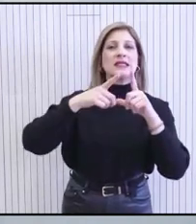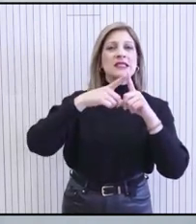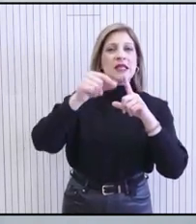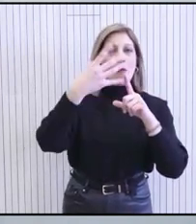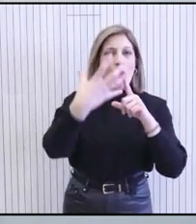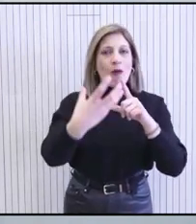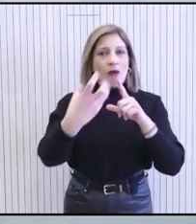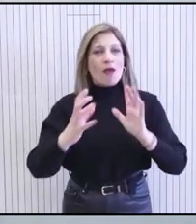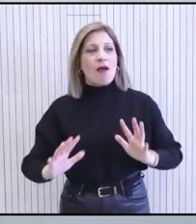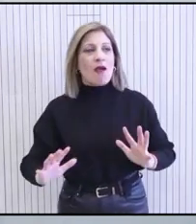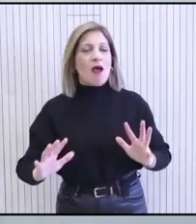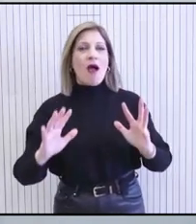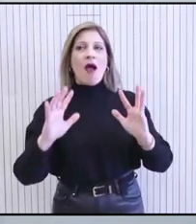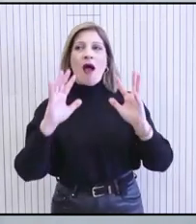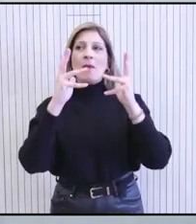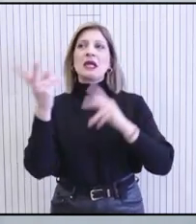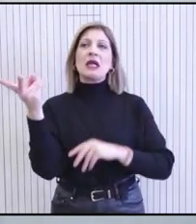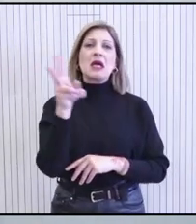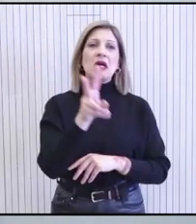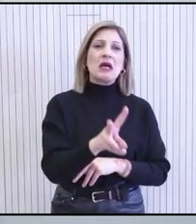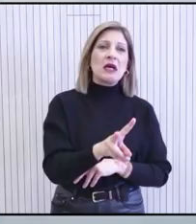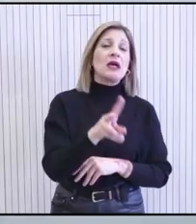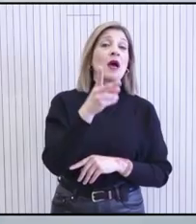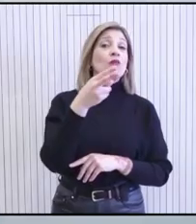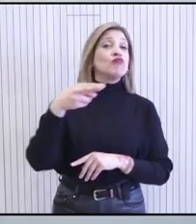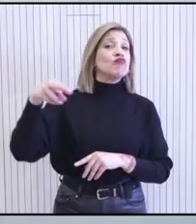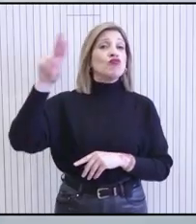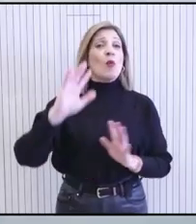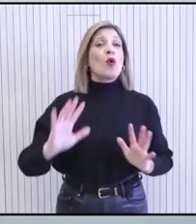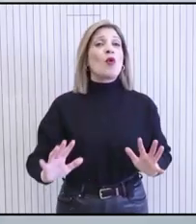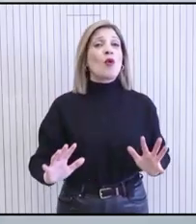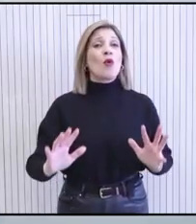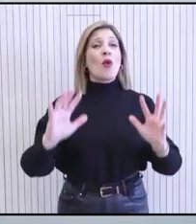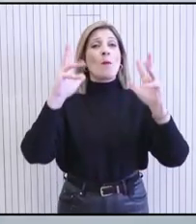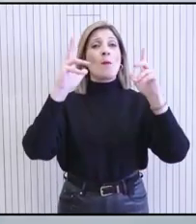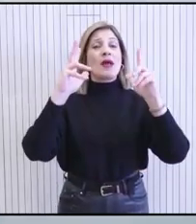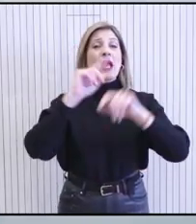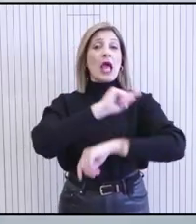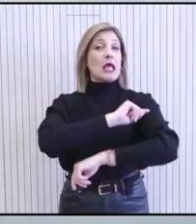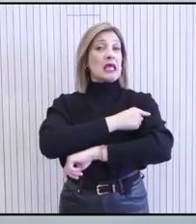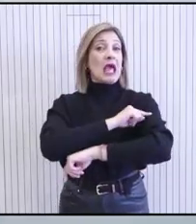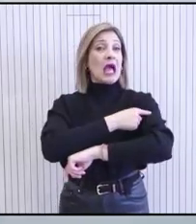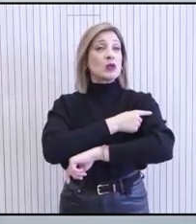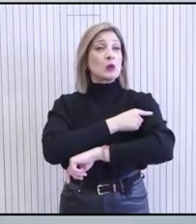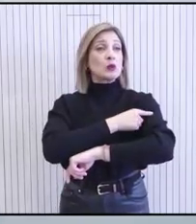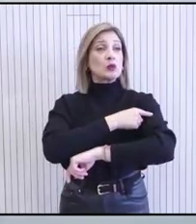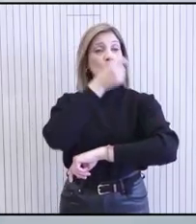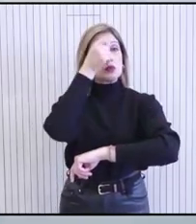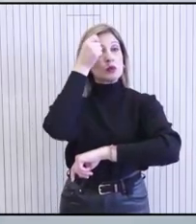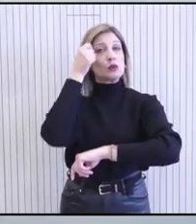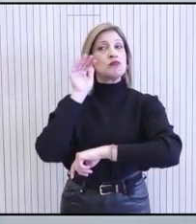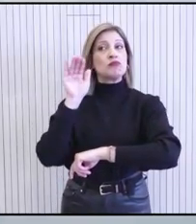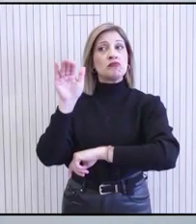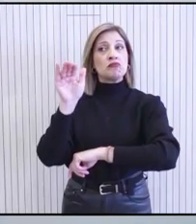φαίνεται να βρίσκεται η Κύπρος και με ιδιαίτερη ενέφαση στην απεργία των γιατρών, που επηρεάζει